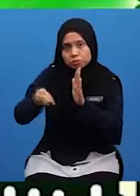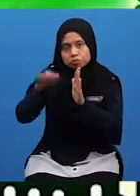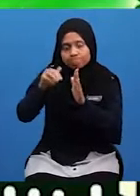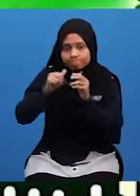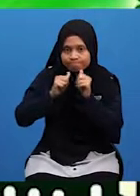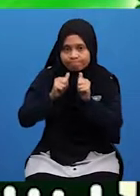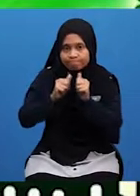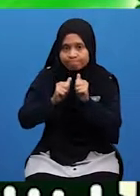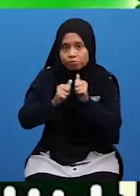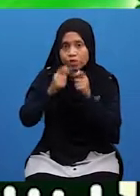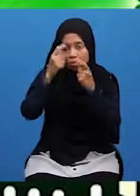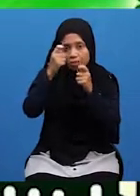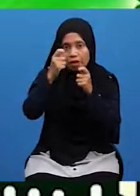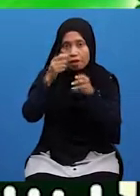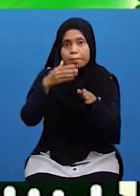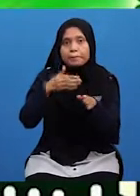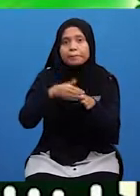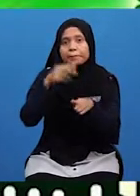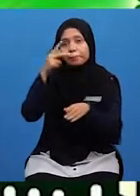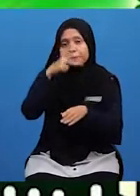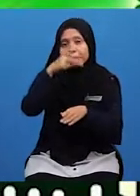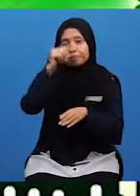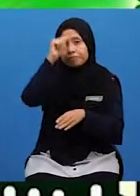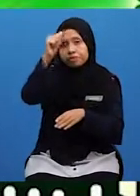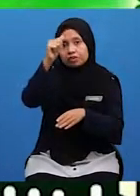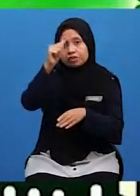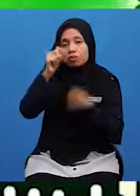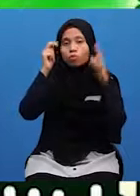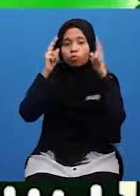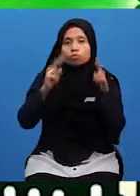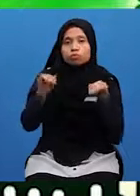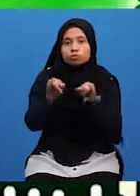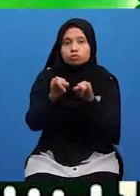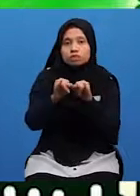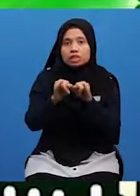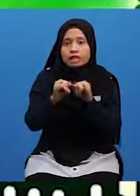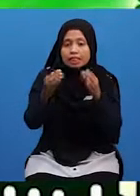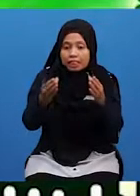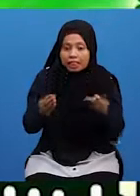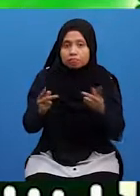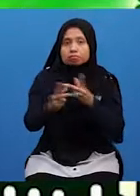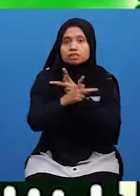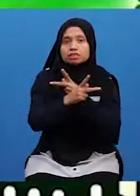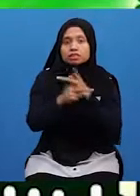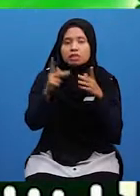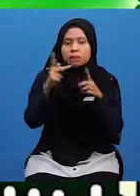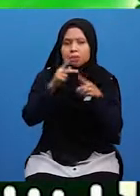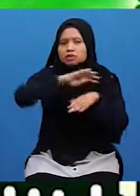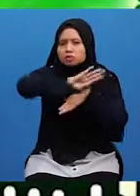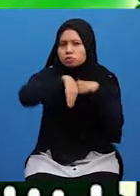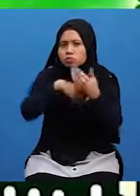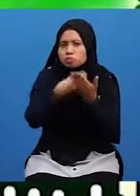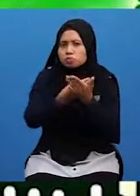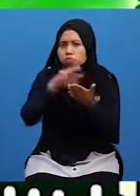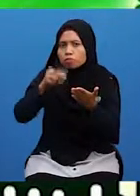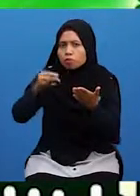kepada Allah Ustazah juga mengucapkan terima kasih kepada semua murid-murid